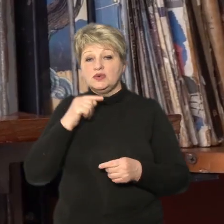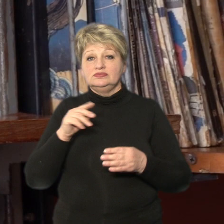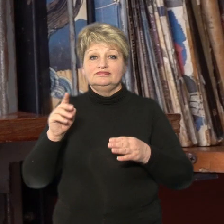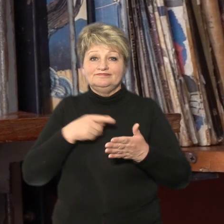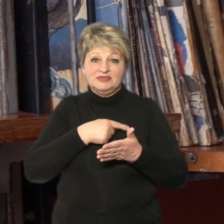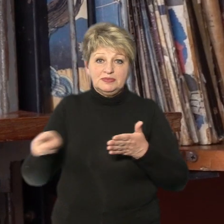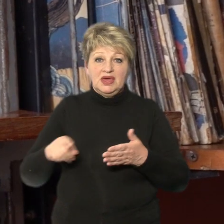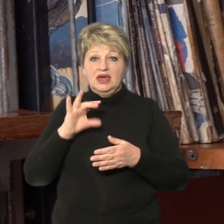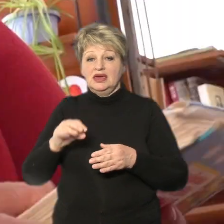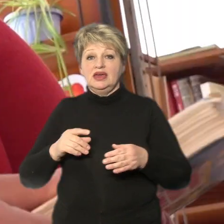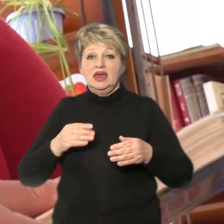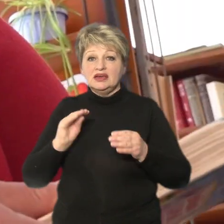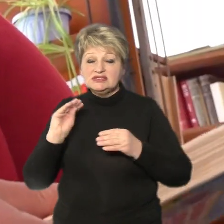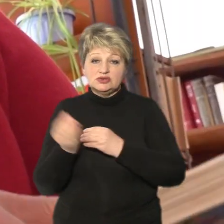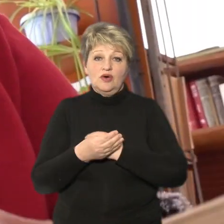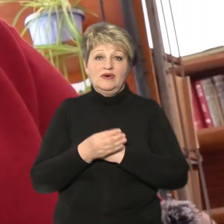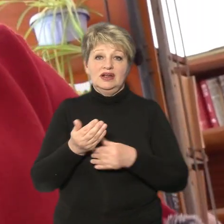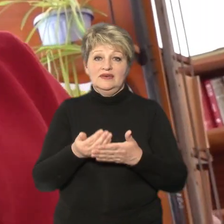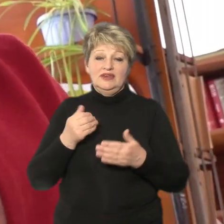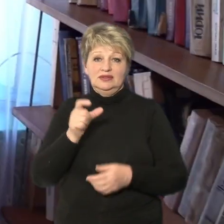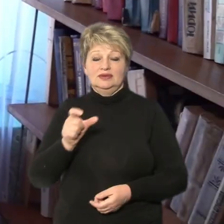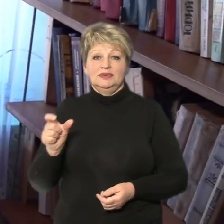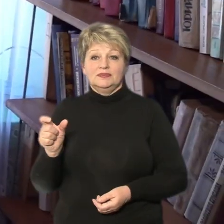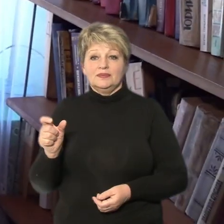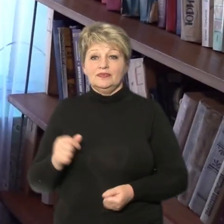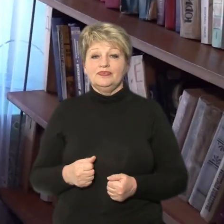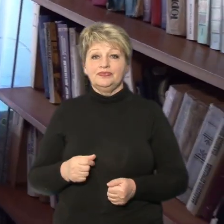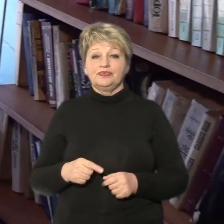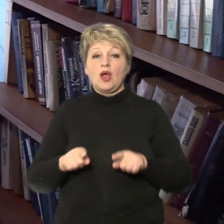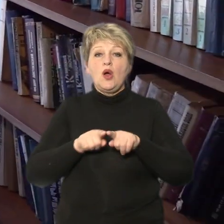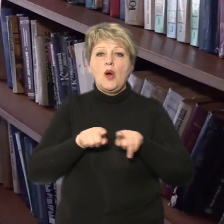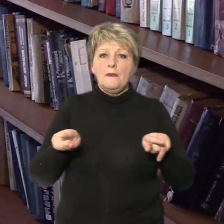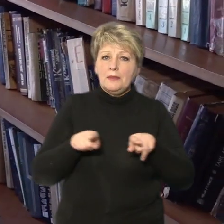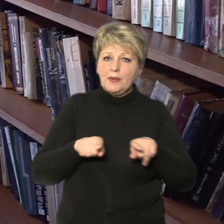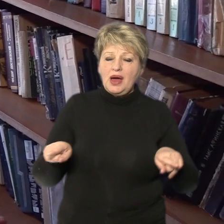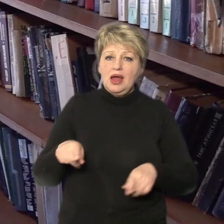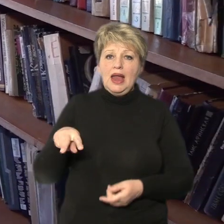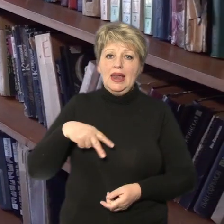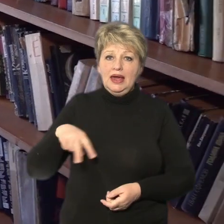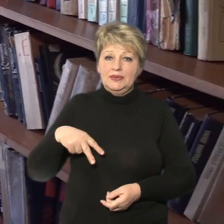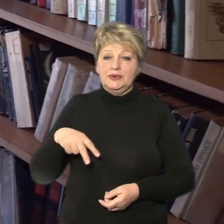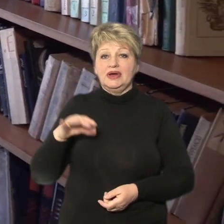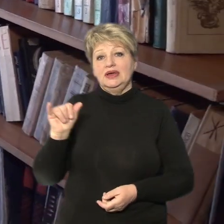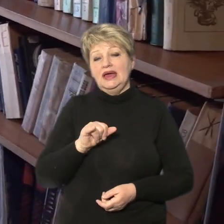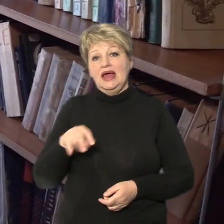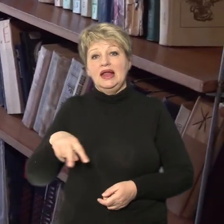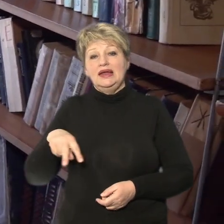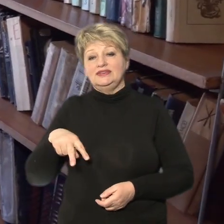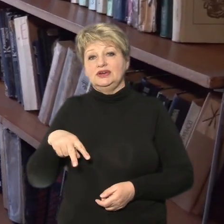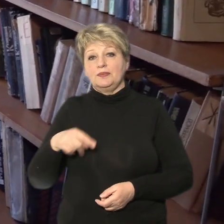читачів, розповідає бібліотекарка Наталія Ситник. Пропагандистська тут література і література